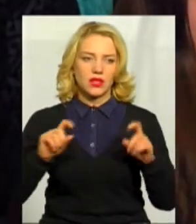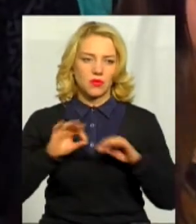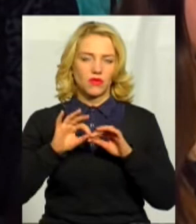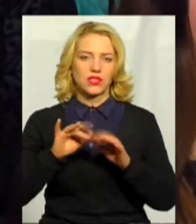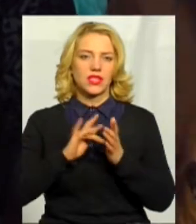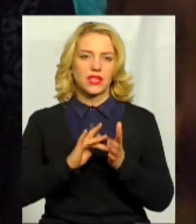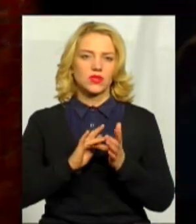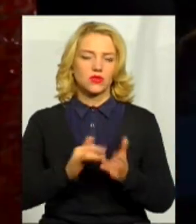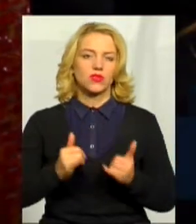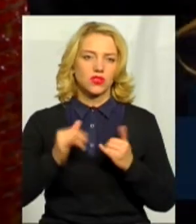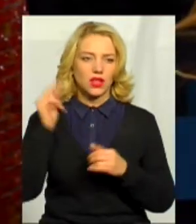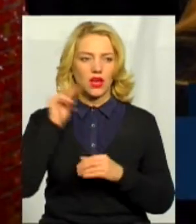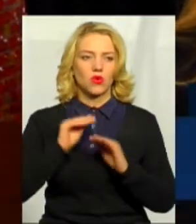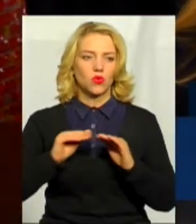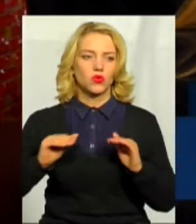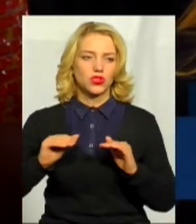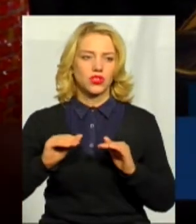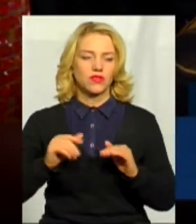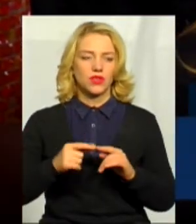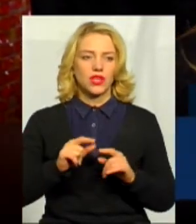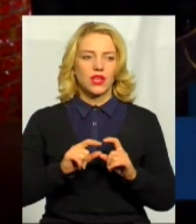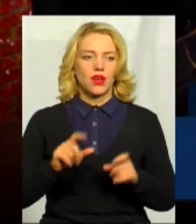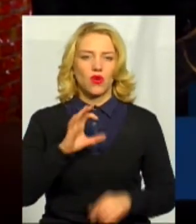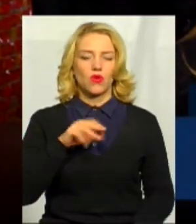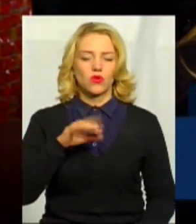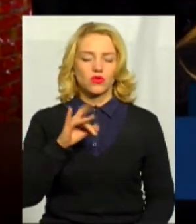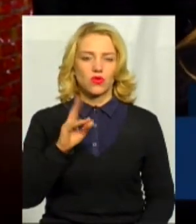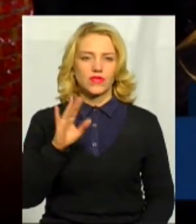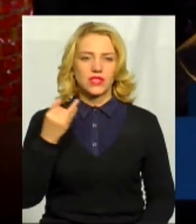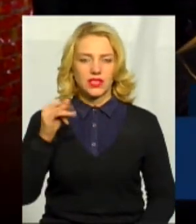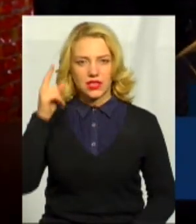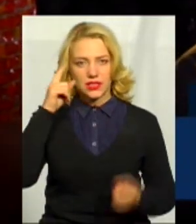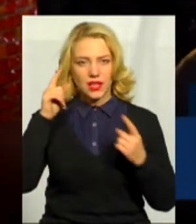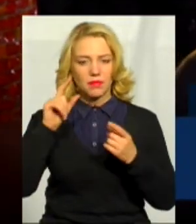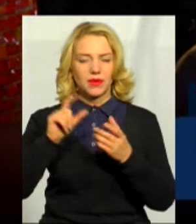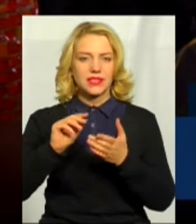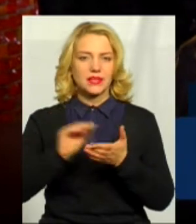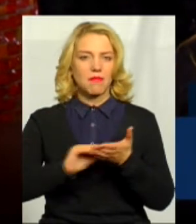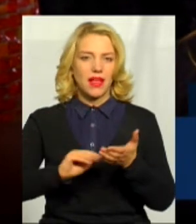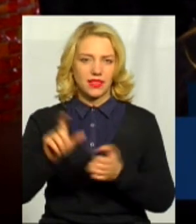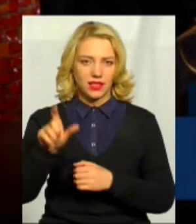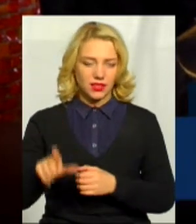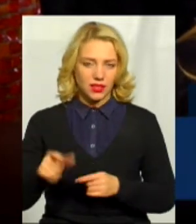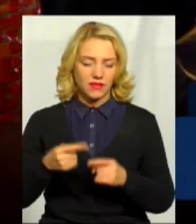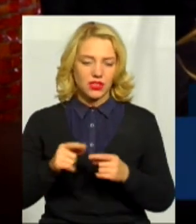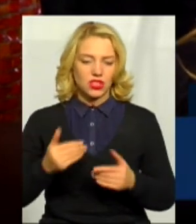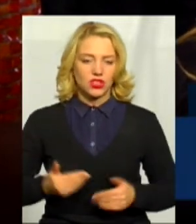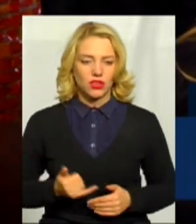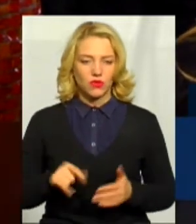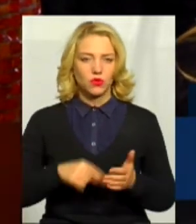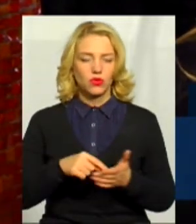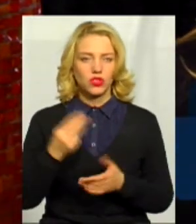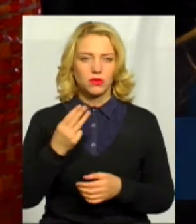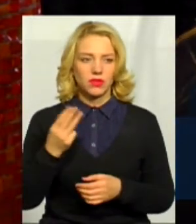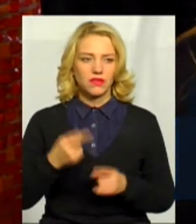шкіл Шепетівки. Миколи Островський – це письменник. Він деякий час жив у Шепетівці. Він написав книжку, як